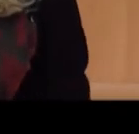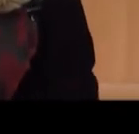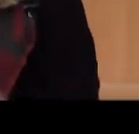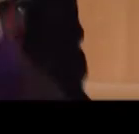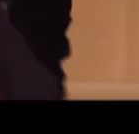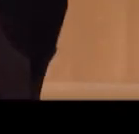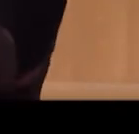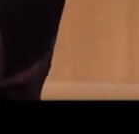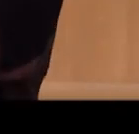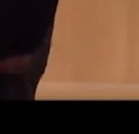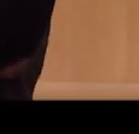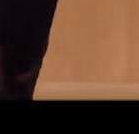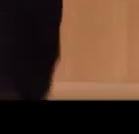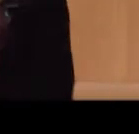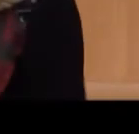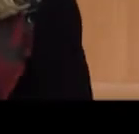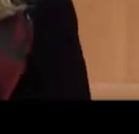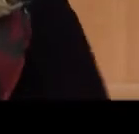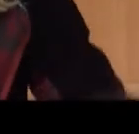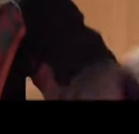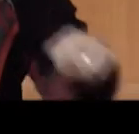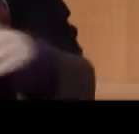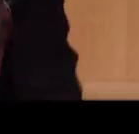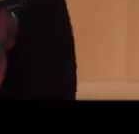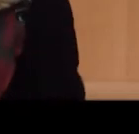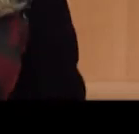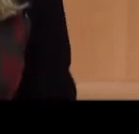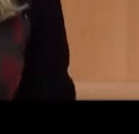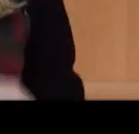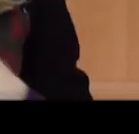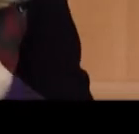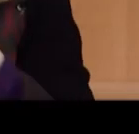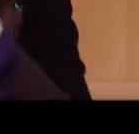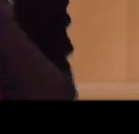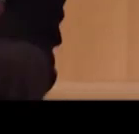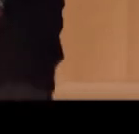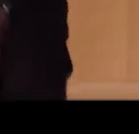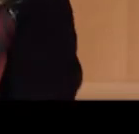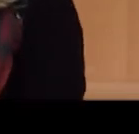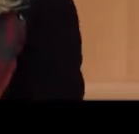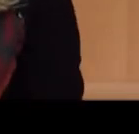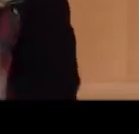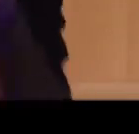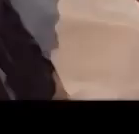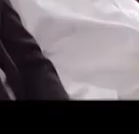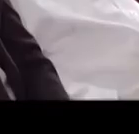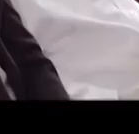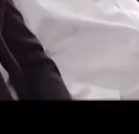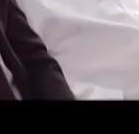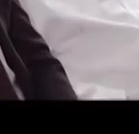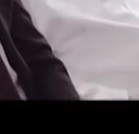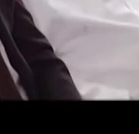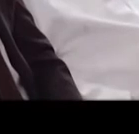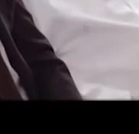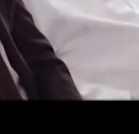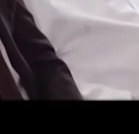пацієнти будуть приходити до наших сімейних лікарів, з вами підписувати декларацію, я хочу, щоб ви були моїм лікарем. А вже з 1